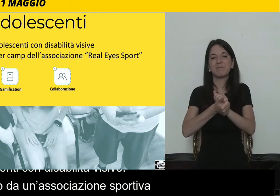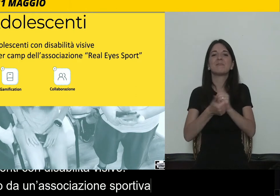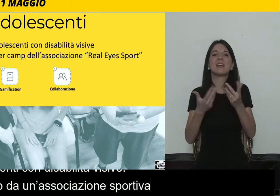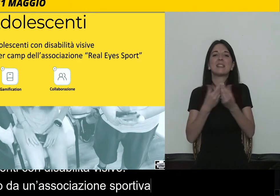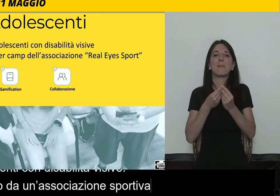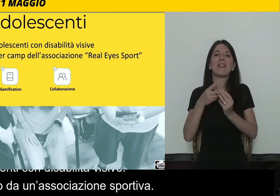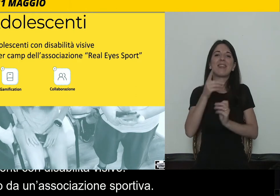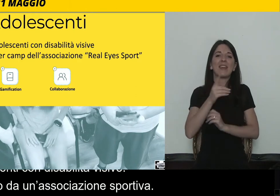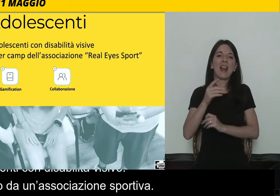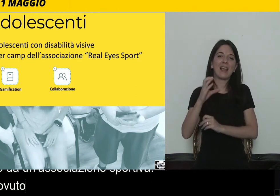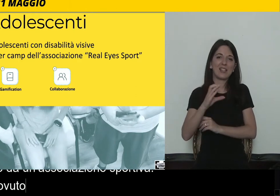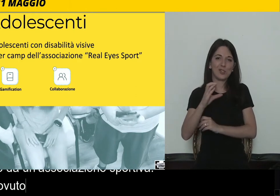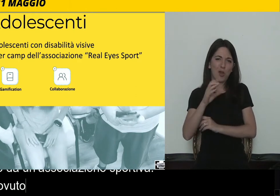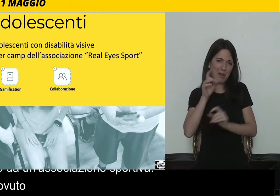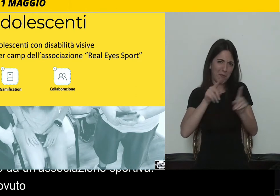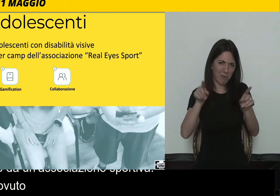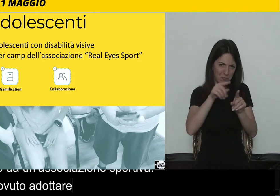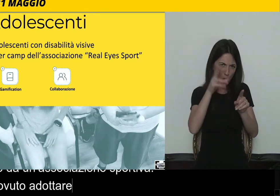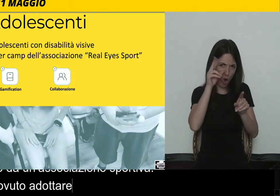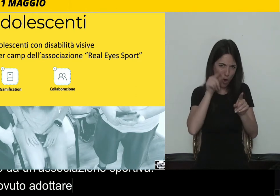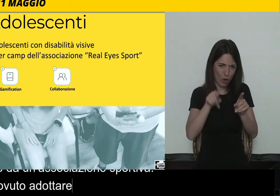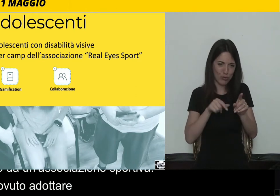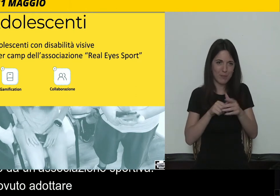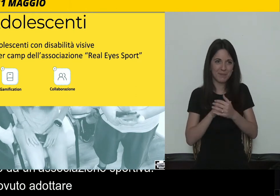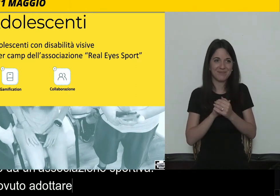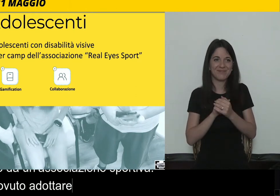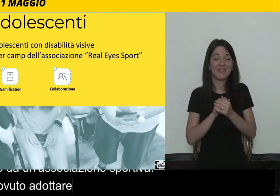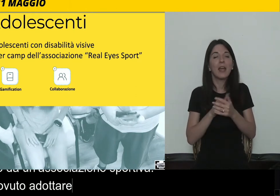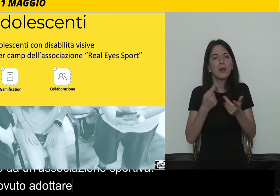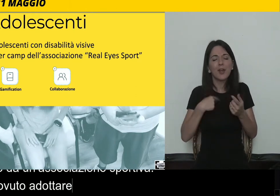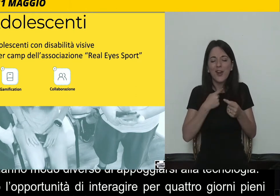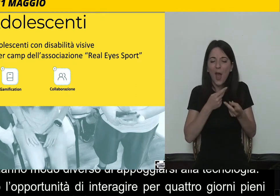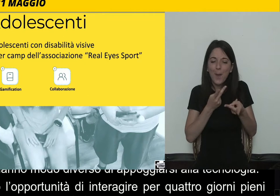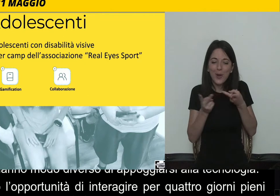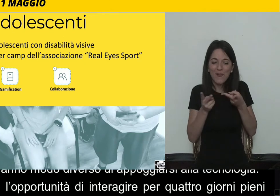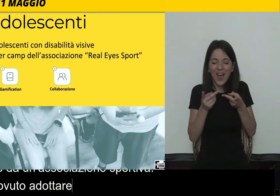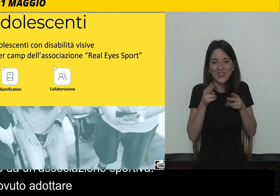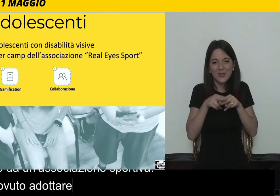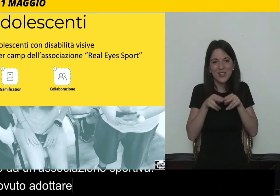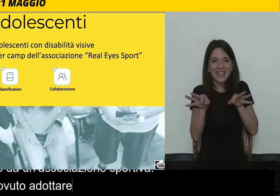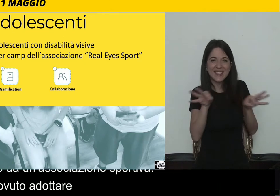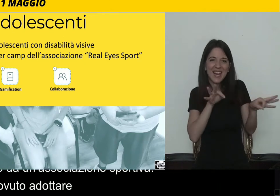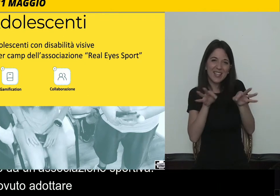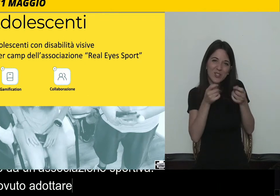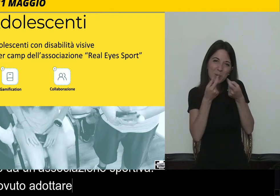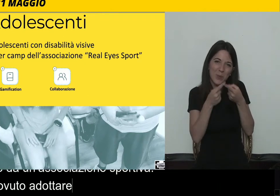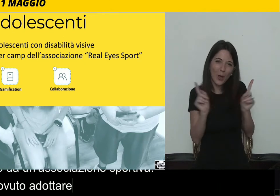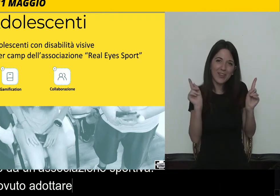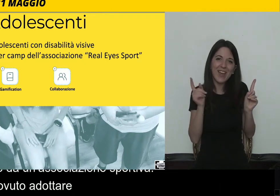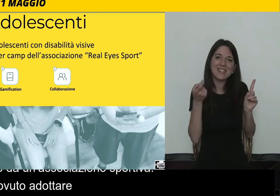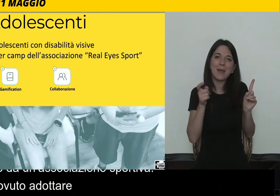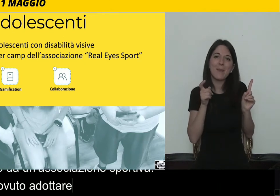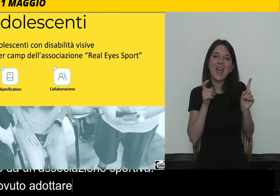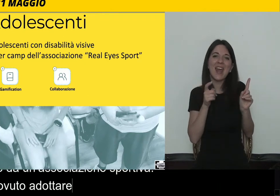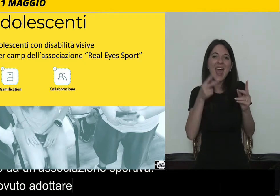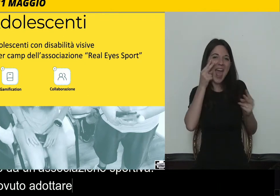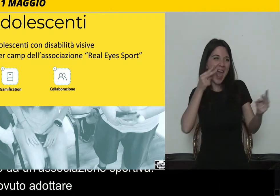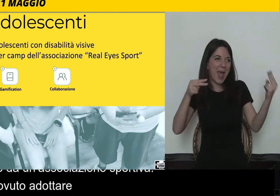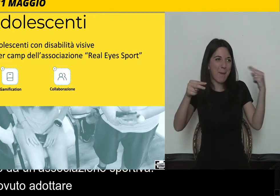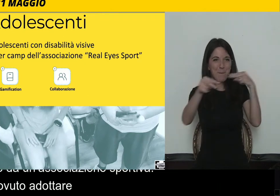strategie un po' diverse per entrare in empatia anche con questi utenti, quindi la gamification,